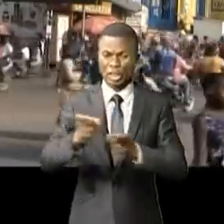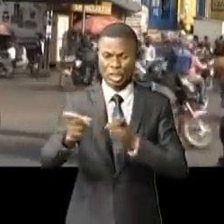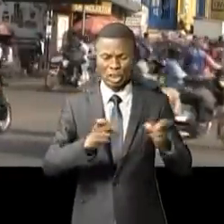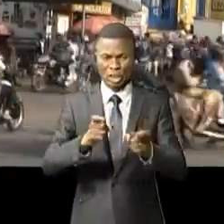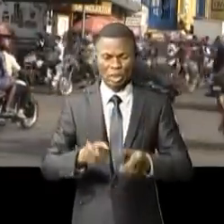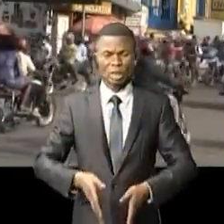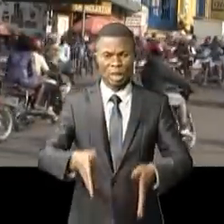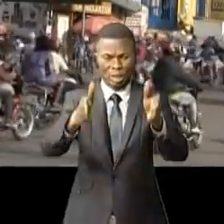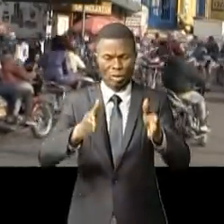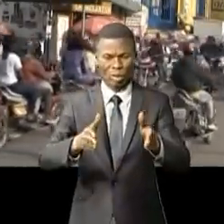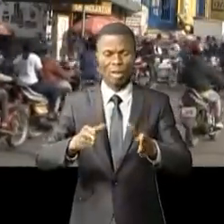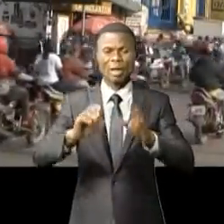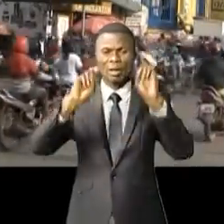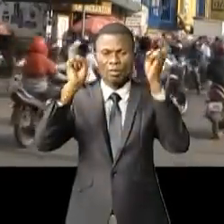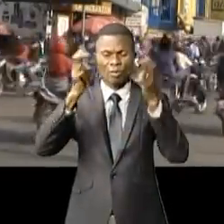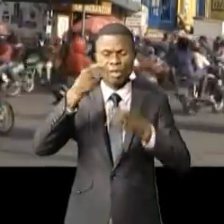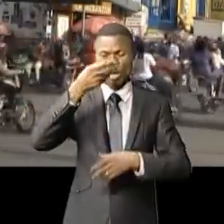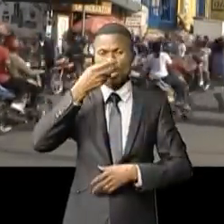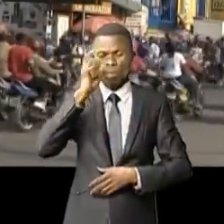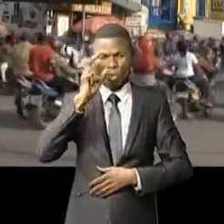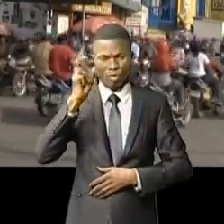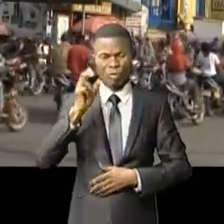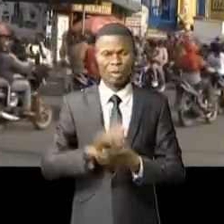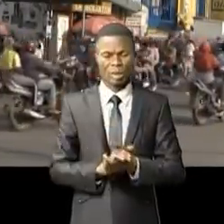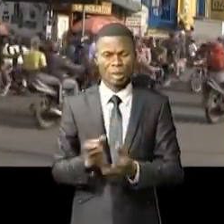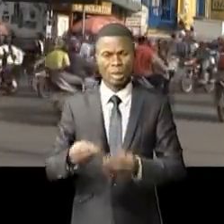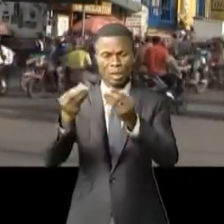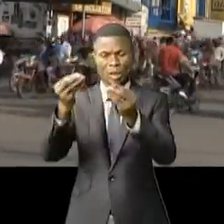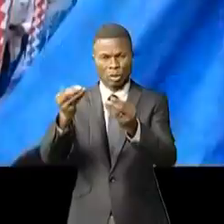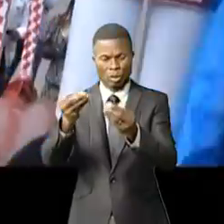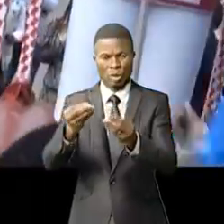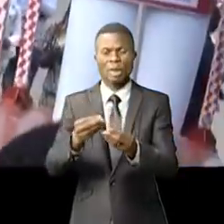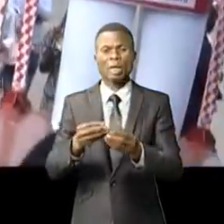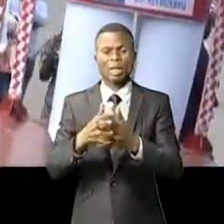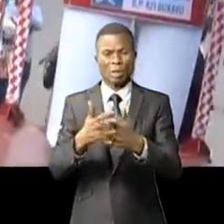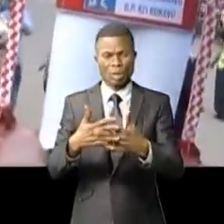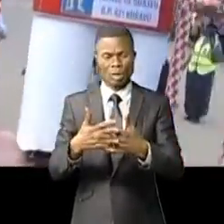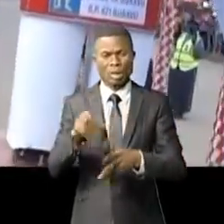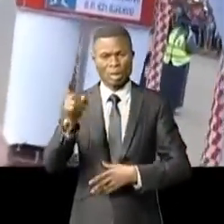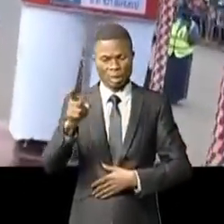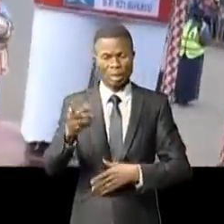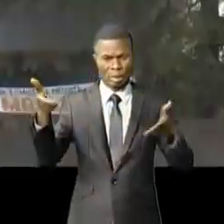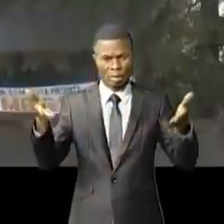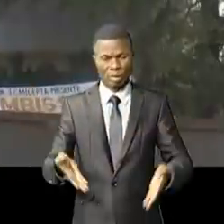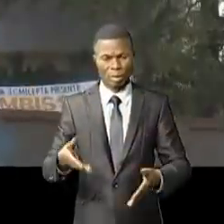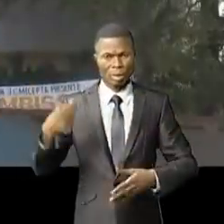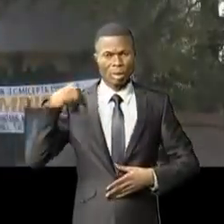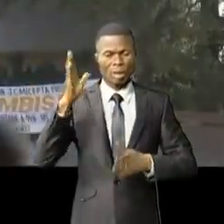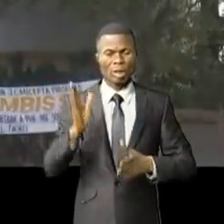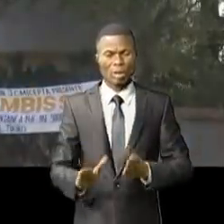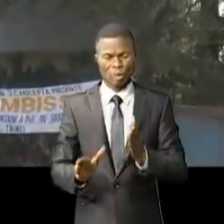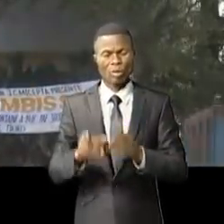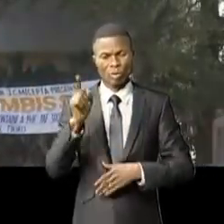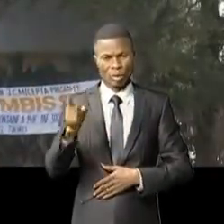à Boukavou dans la province du Sud qui vous. La remise officielle de cet outil s'est effectuée en présence du gouverneur Théo